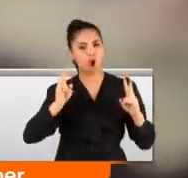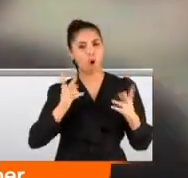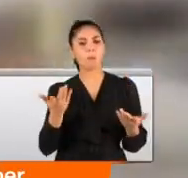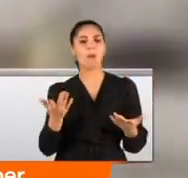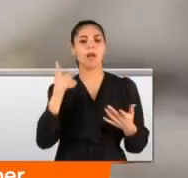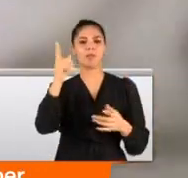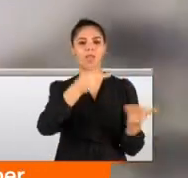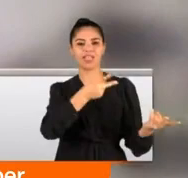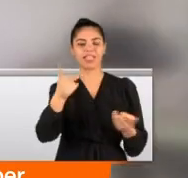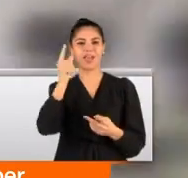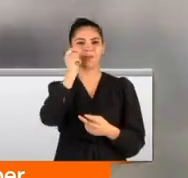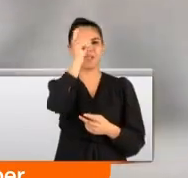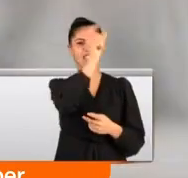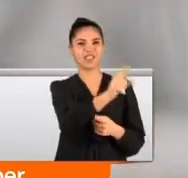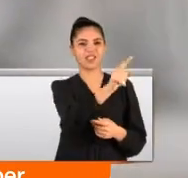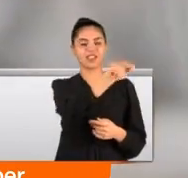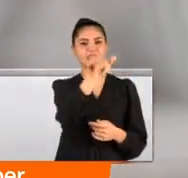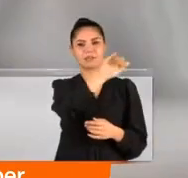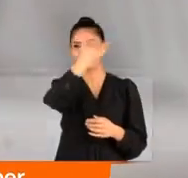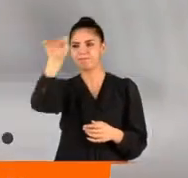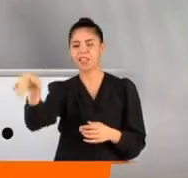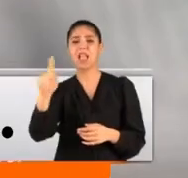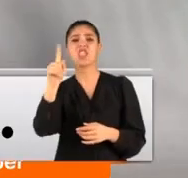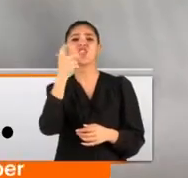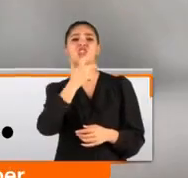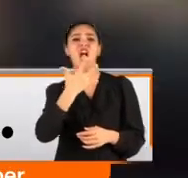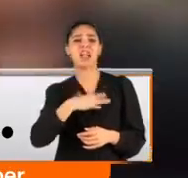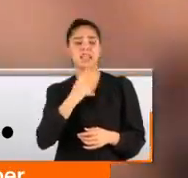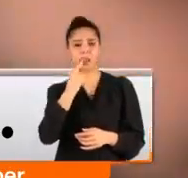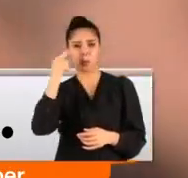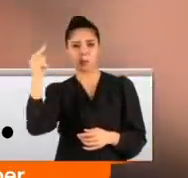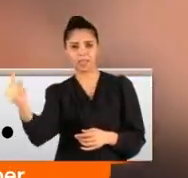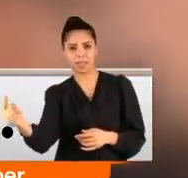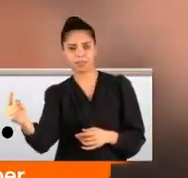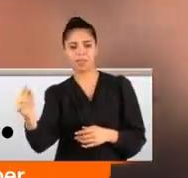Ta ki davetlilerden birinin yanına gelerek İstek şarkıda bulunmasına dek.